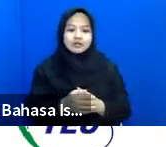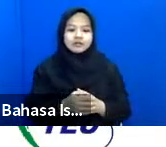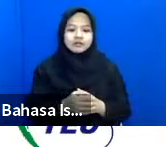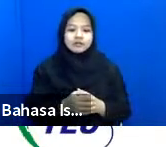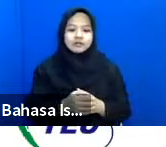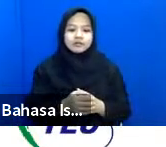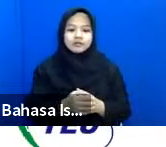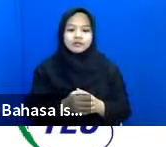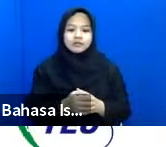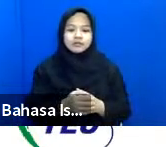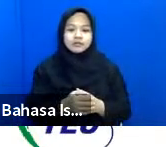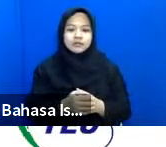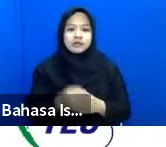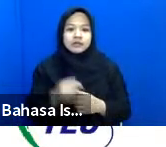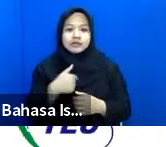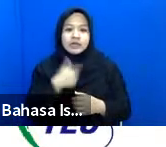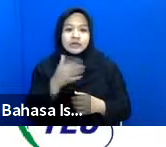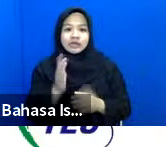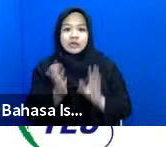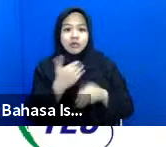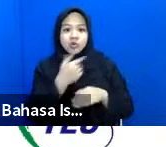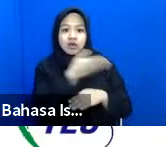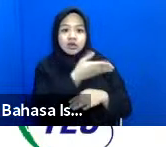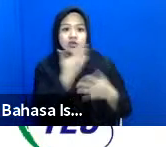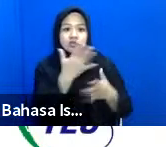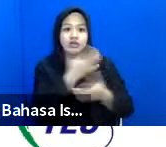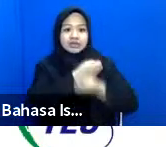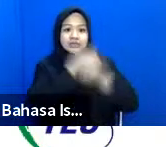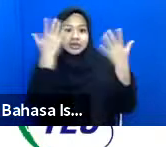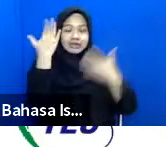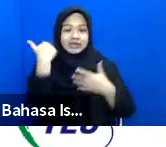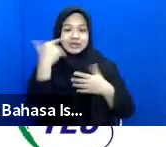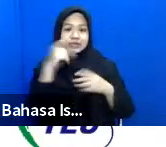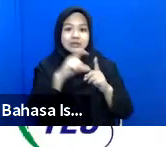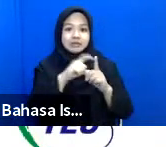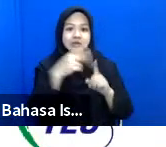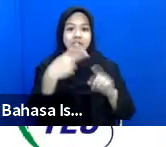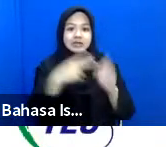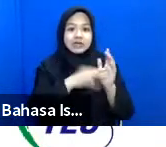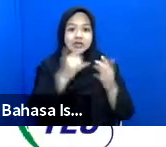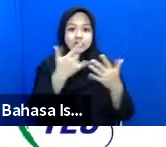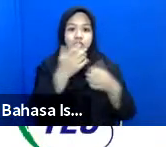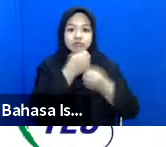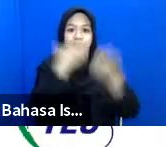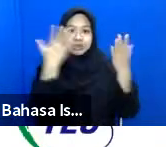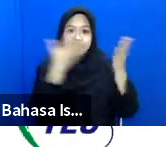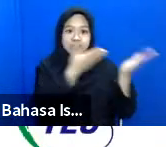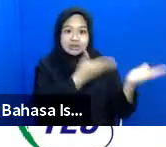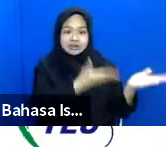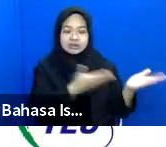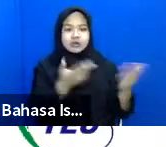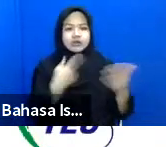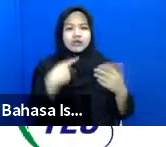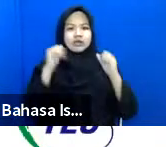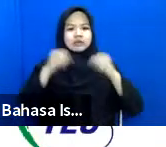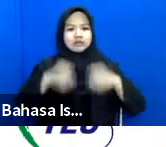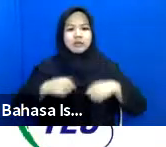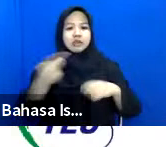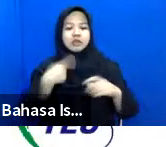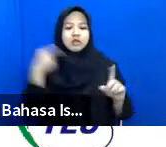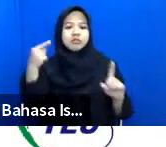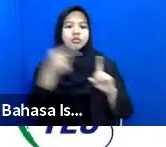mengulang bagian ini karena tadi sudah dijelaskan cukup jelas oleh Mas Denny jadi kita sepakat bahwa kita menuju